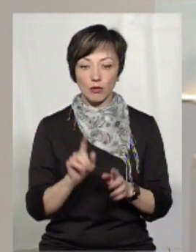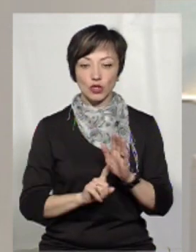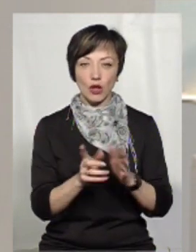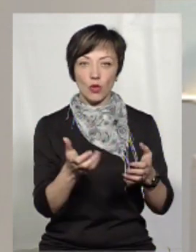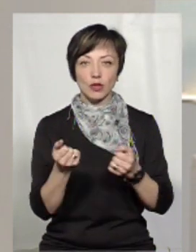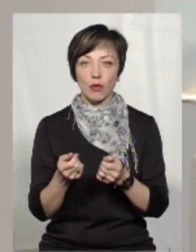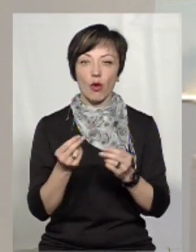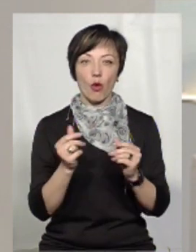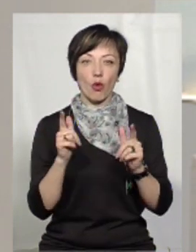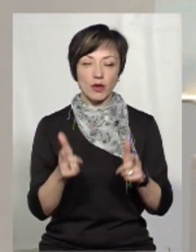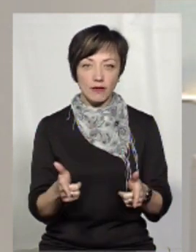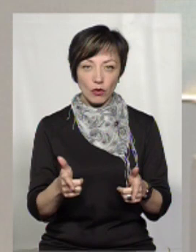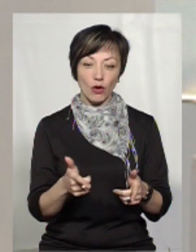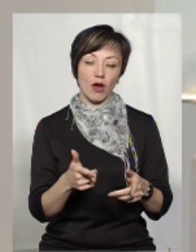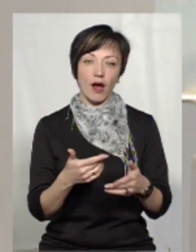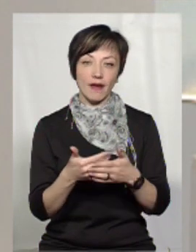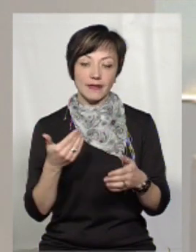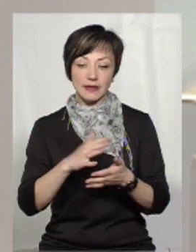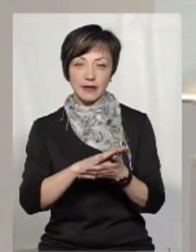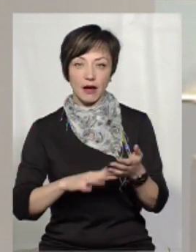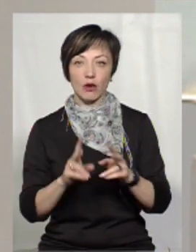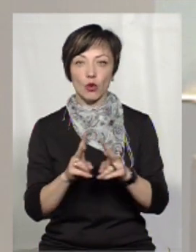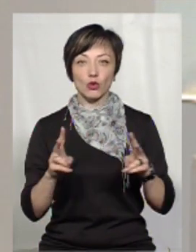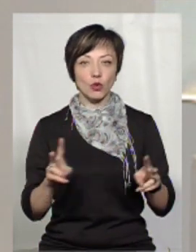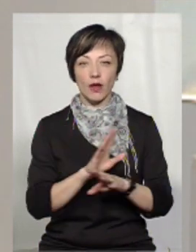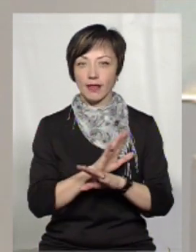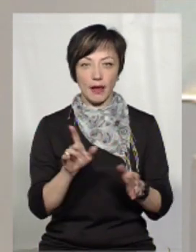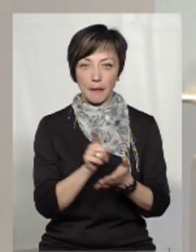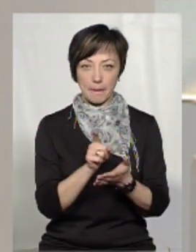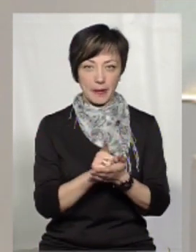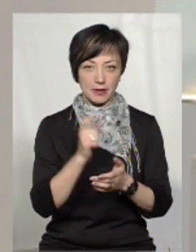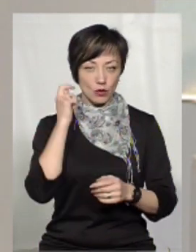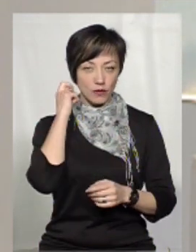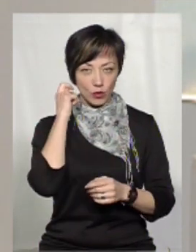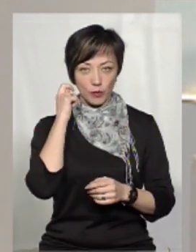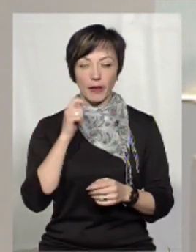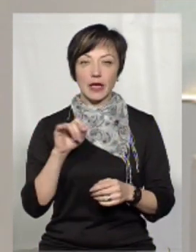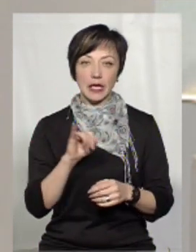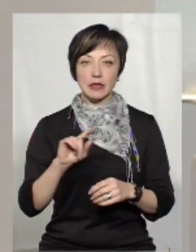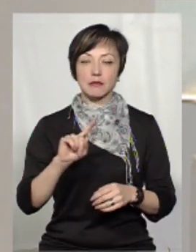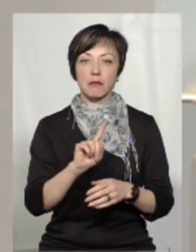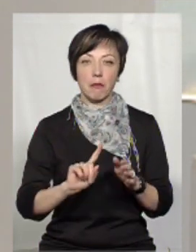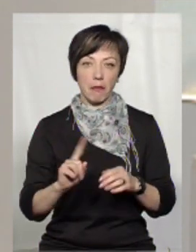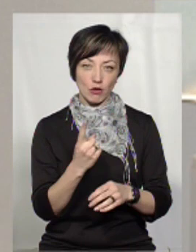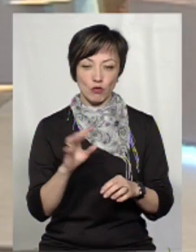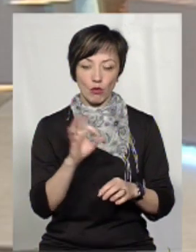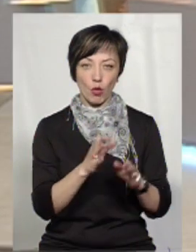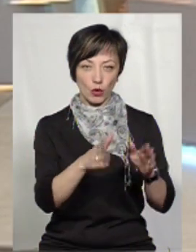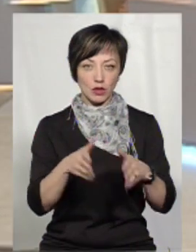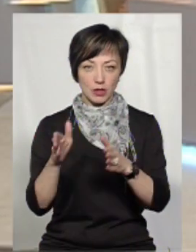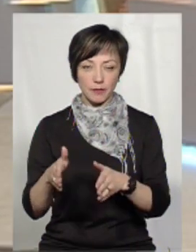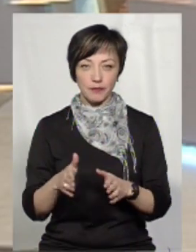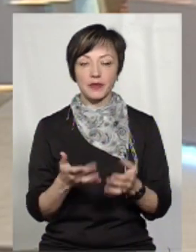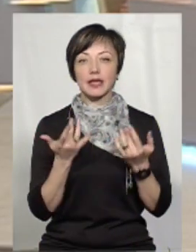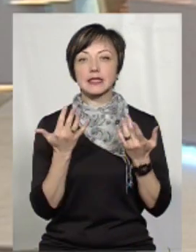готівкою, а від нині таку можливість отримали ті, хто не на пенсії. І спершу про них. Пане Миколо,